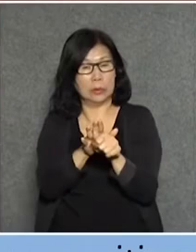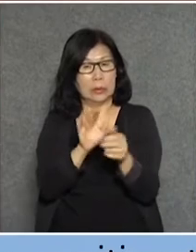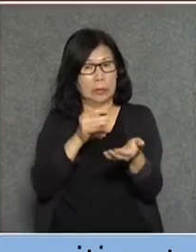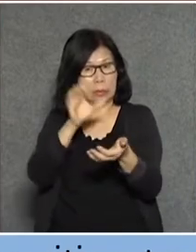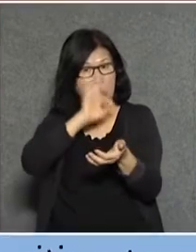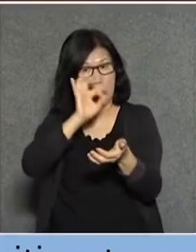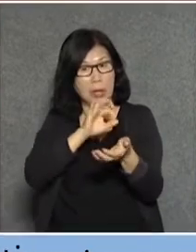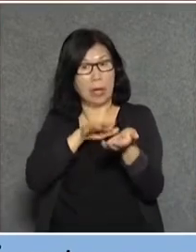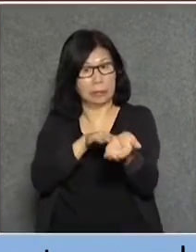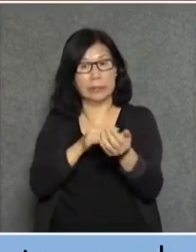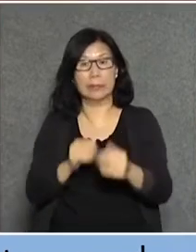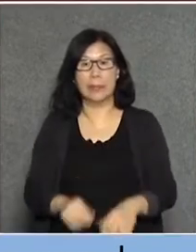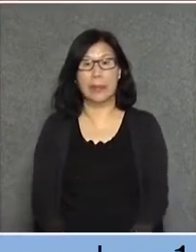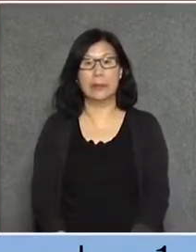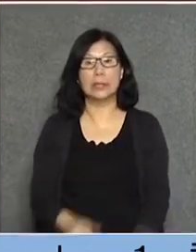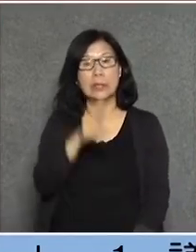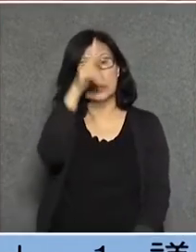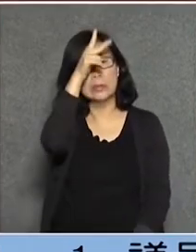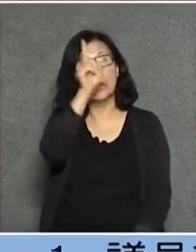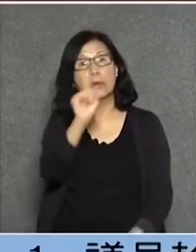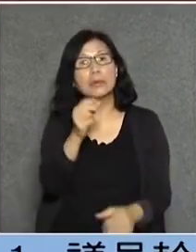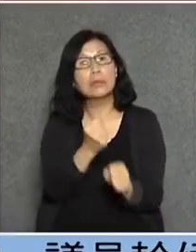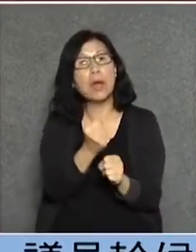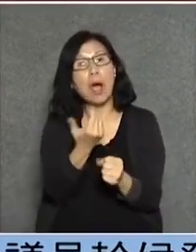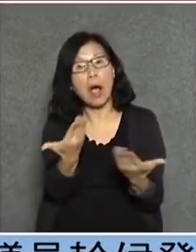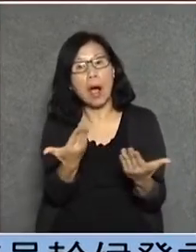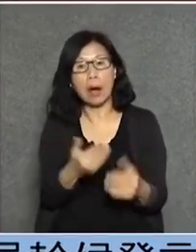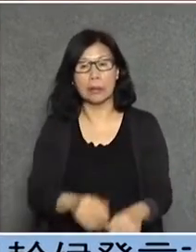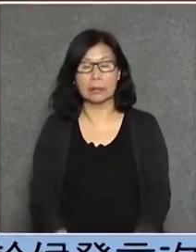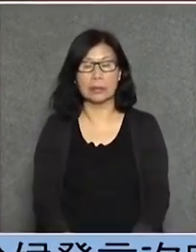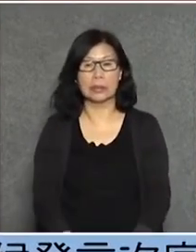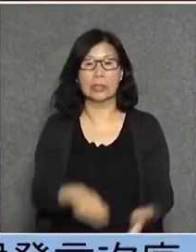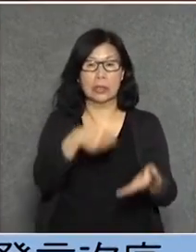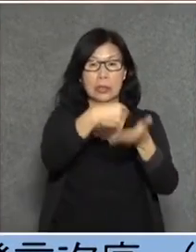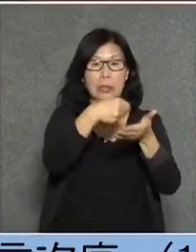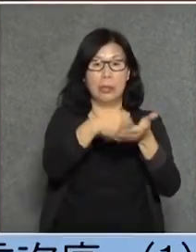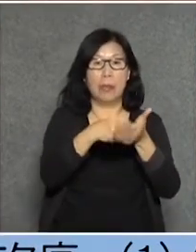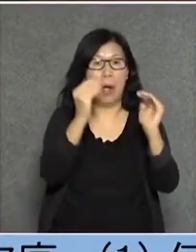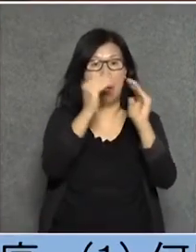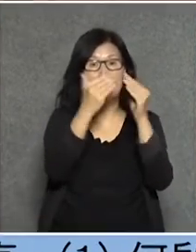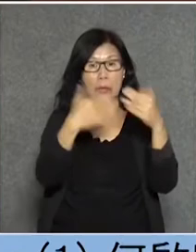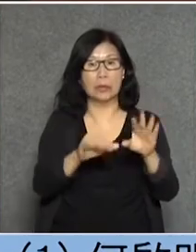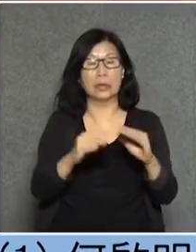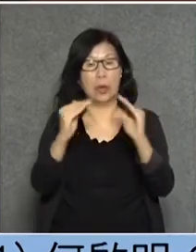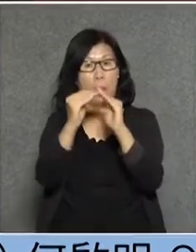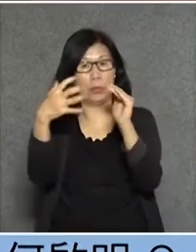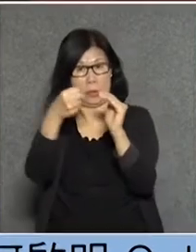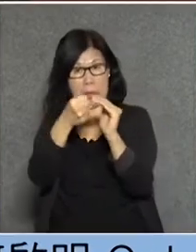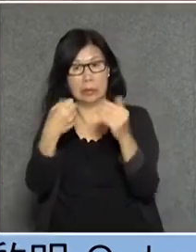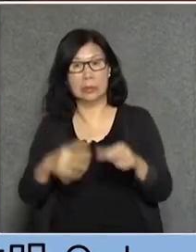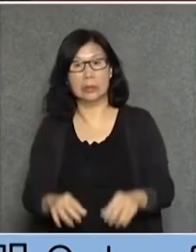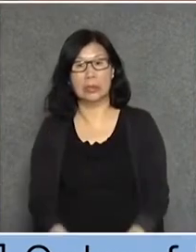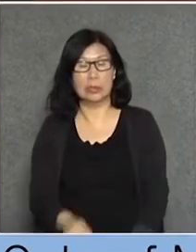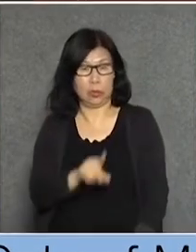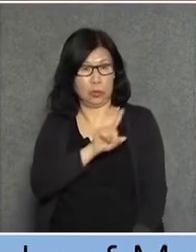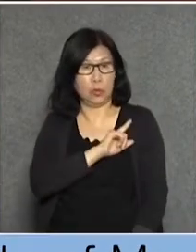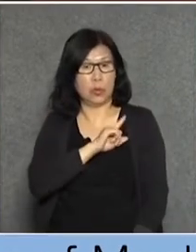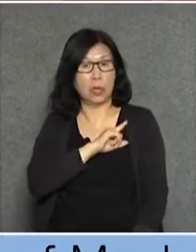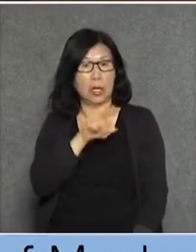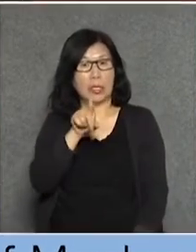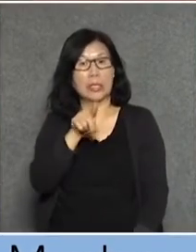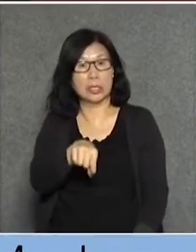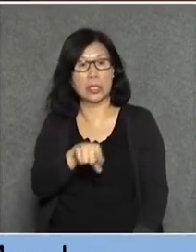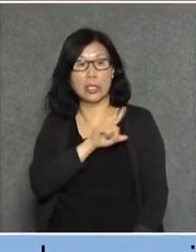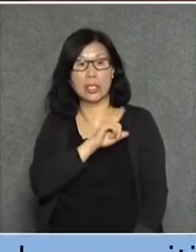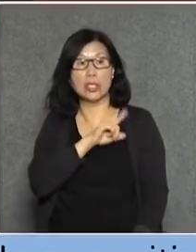我們政府的立場是什麼就是這些你買了房子之後做了小業主你自己的資產我是